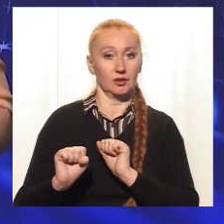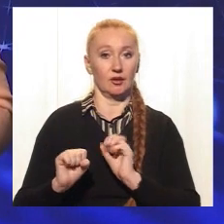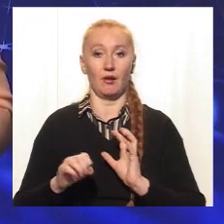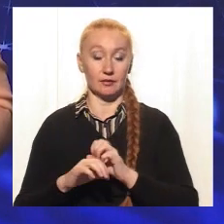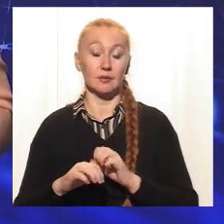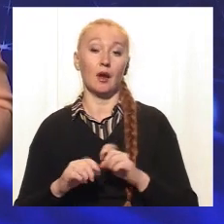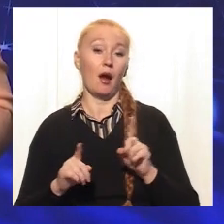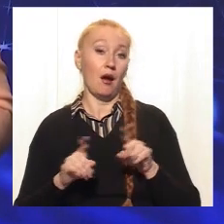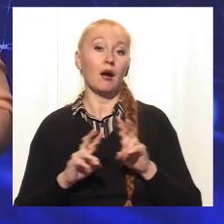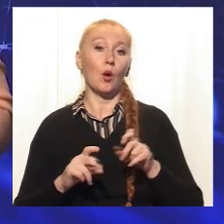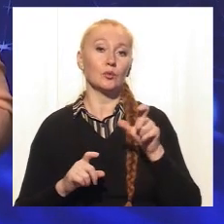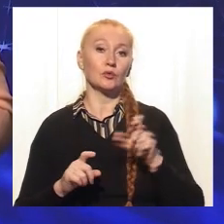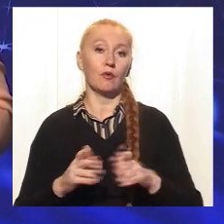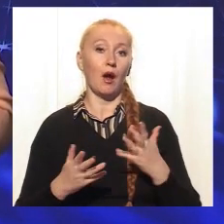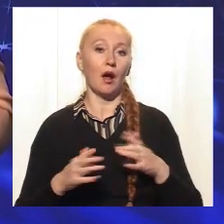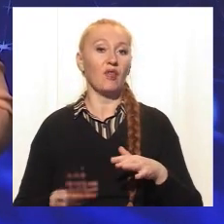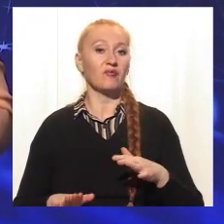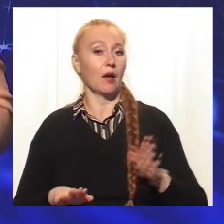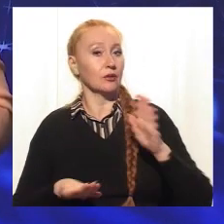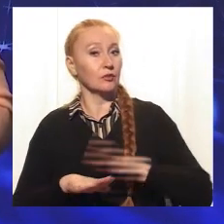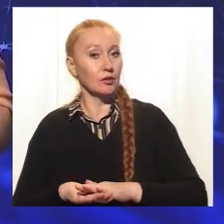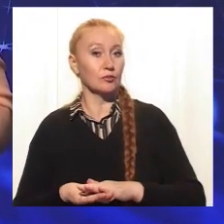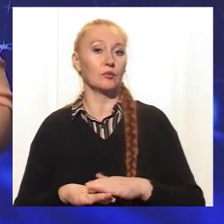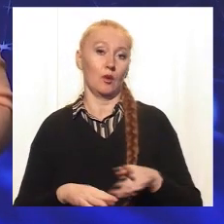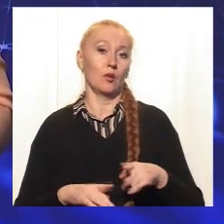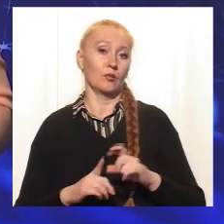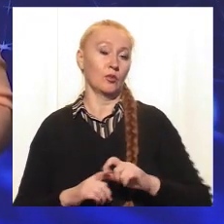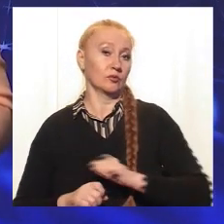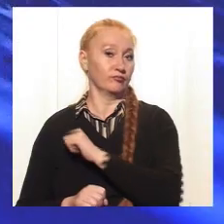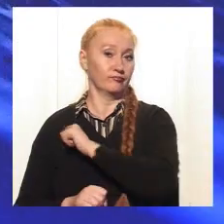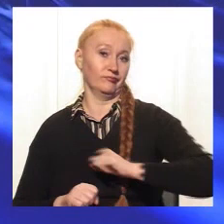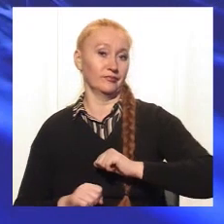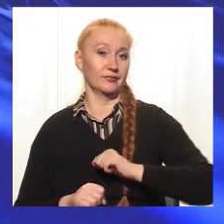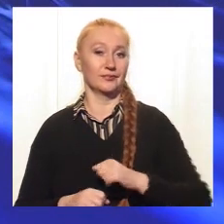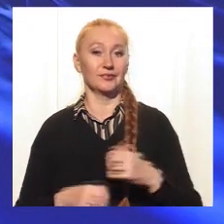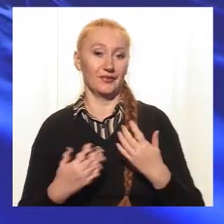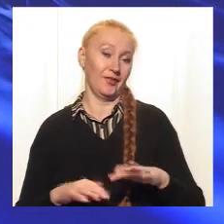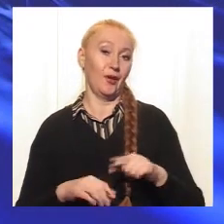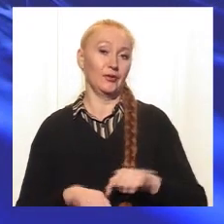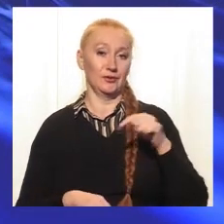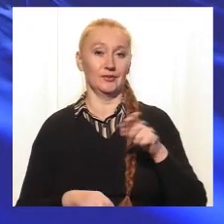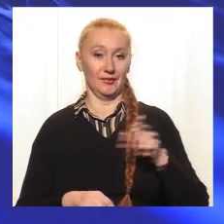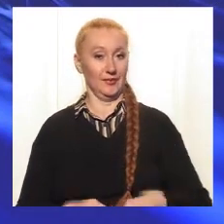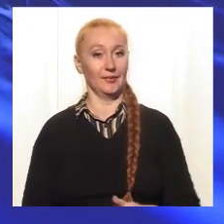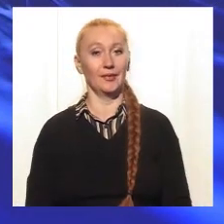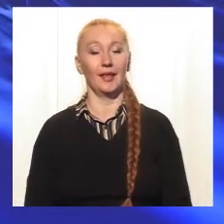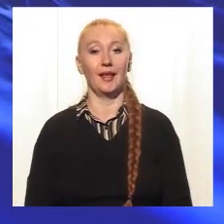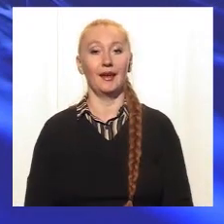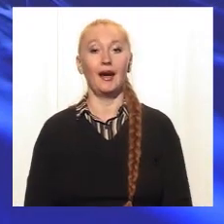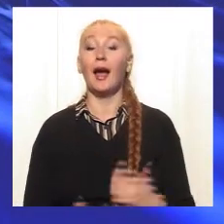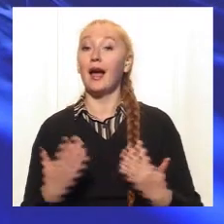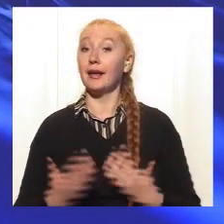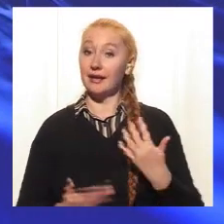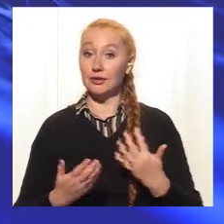Також як у людину, коли йому наступили на ногу, він може слухайно в відповідь дати локтем. Це просто рефлекс. Скажіть, якщо з